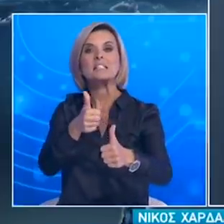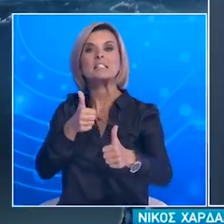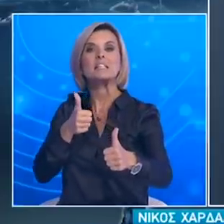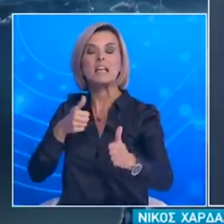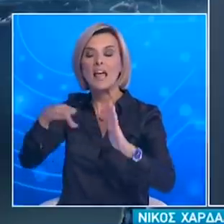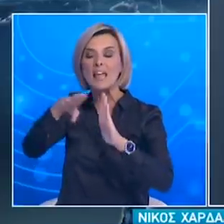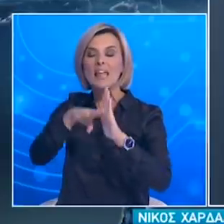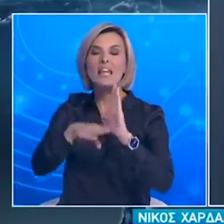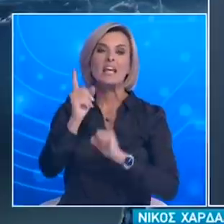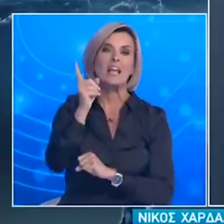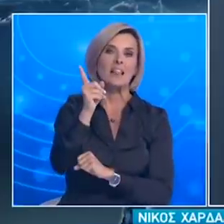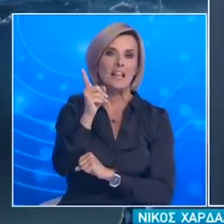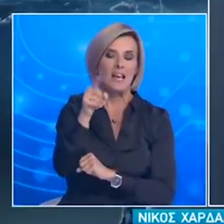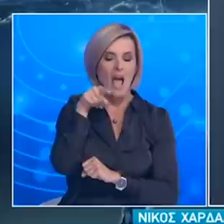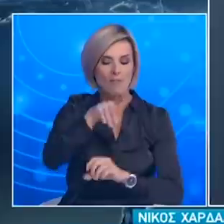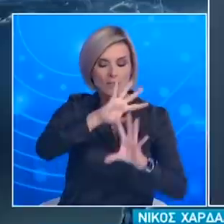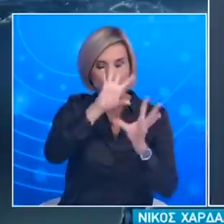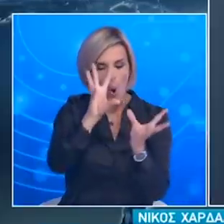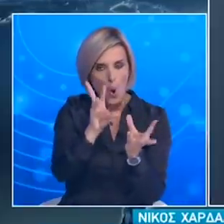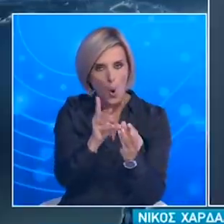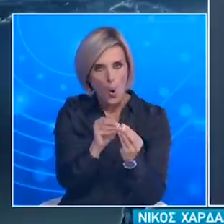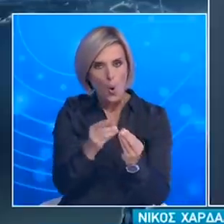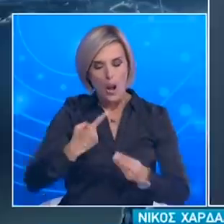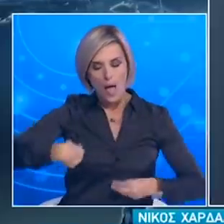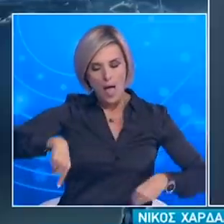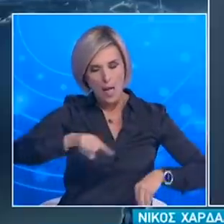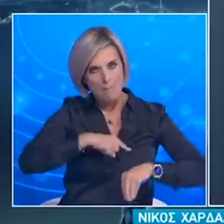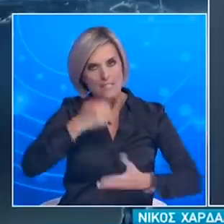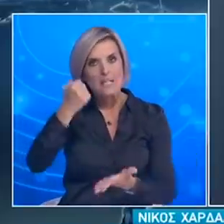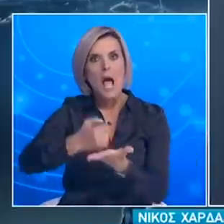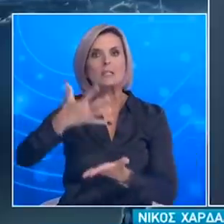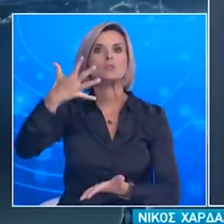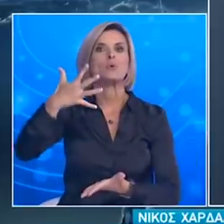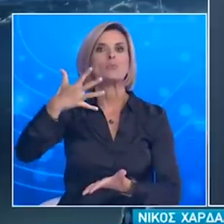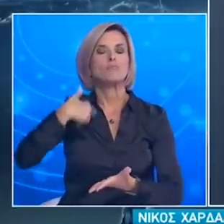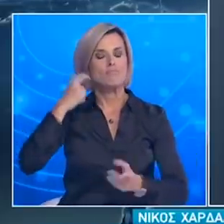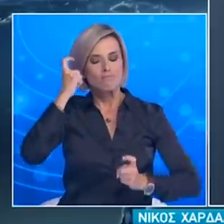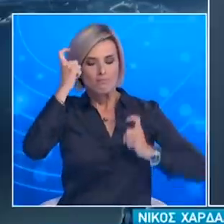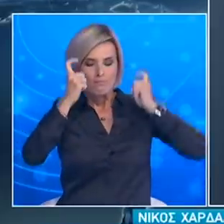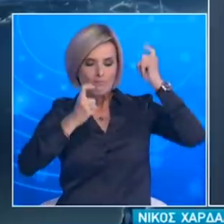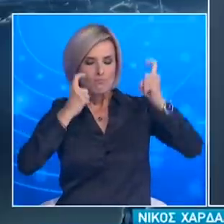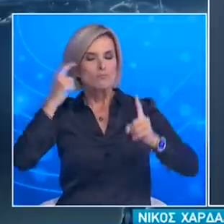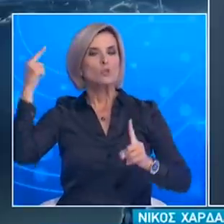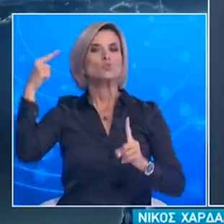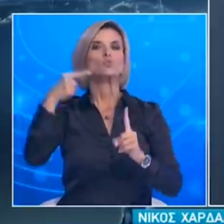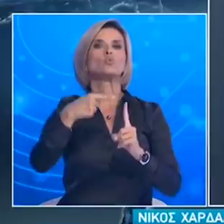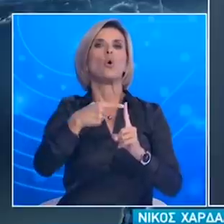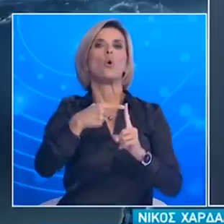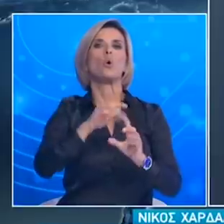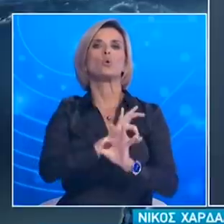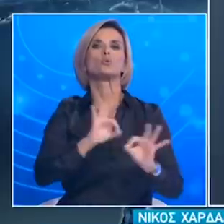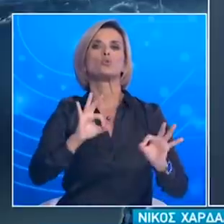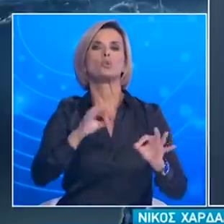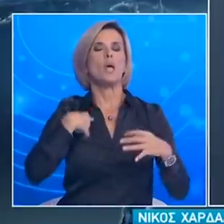οποία καθορίζουν τα μέτρα που θα πάρουμε μέχρι τώρα τα μέτρα αυτά είναι στοχευμένα. Πότε θα χρειαστεί να μπούμε στη